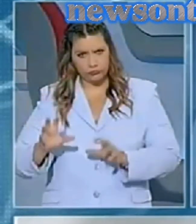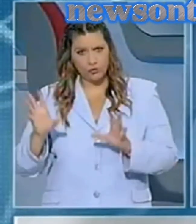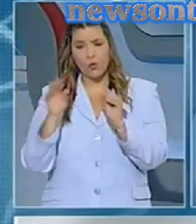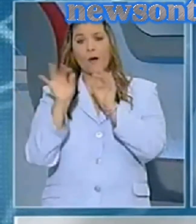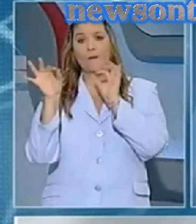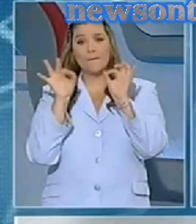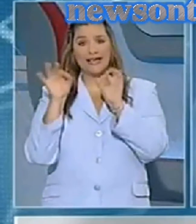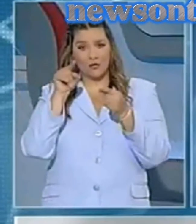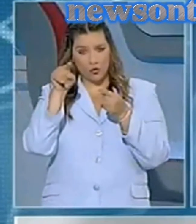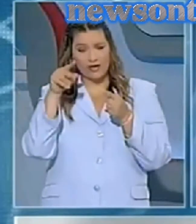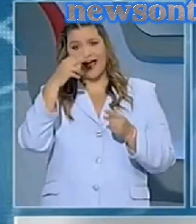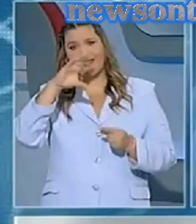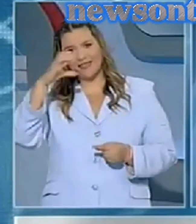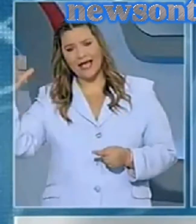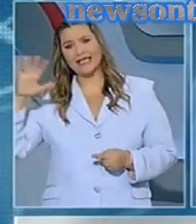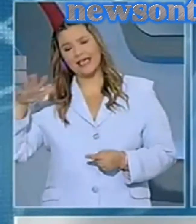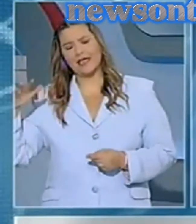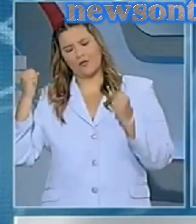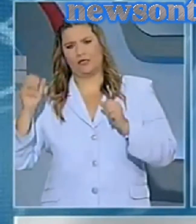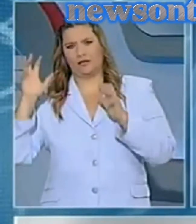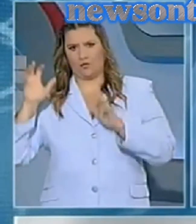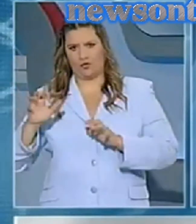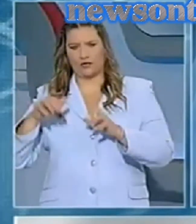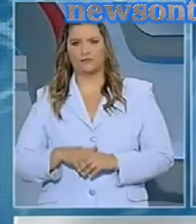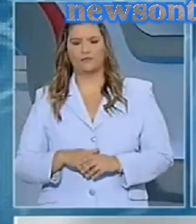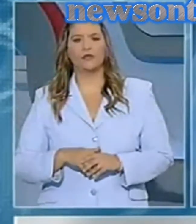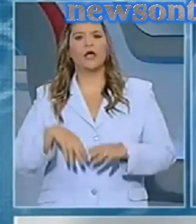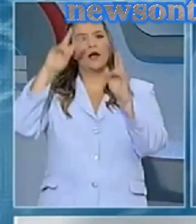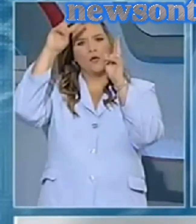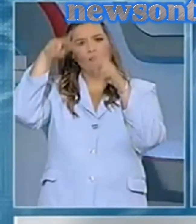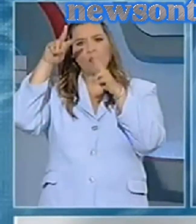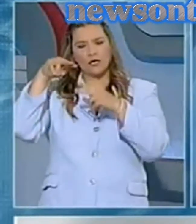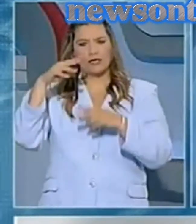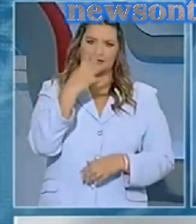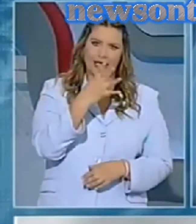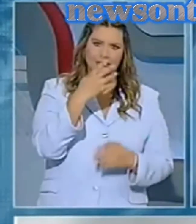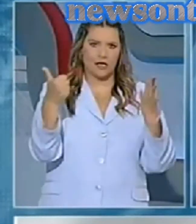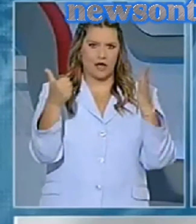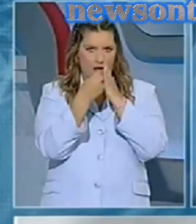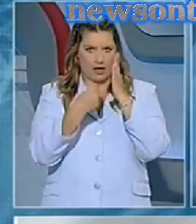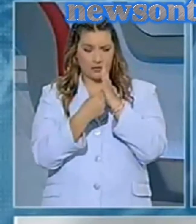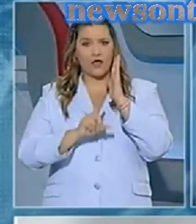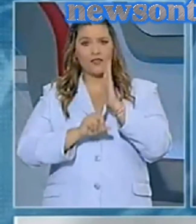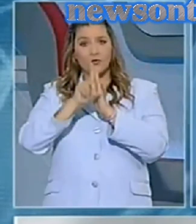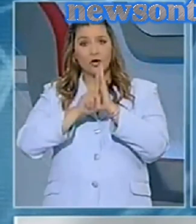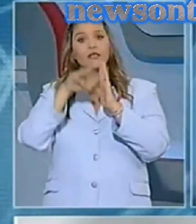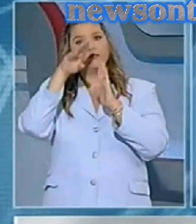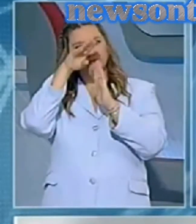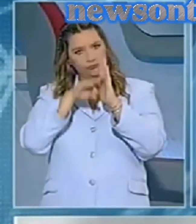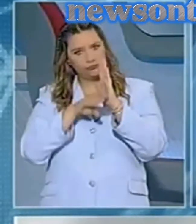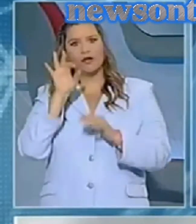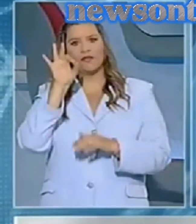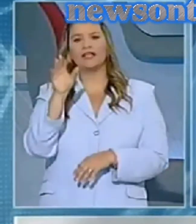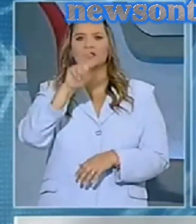στην Ανατολική Μακεδονία, τη Θράκη και το Αιγαίο. Επικράτηση βορείων ανέμων 4 με 6 μποφόρ και μέχρι στη θερμοκρασία σε πτώση